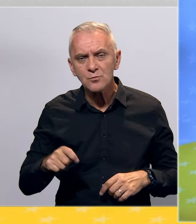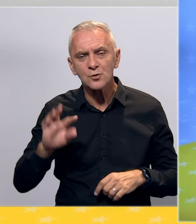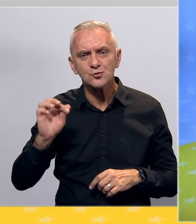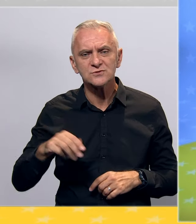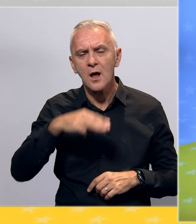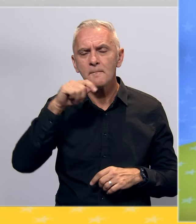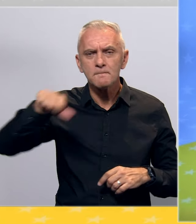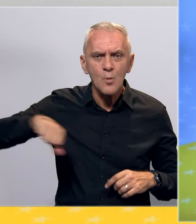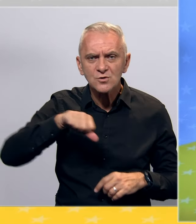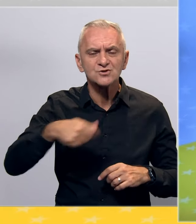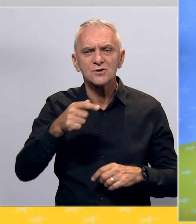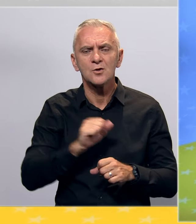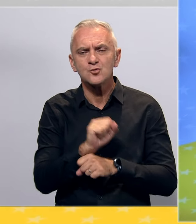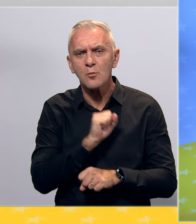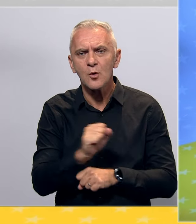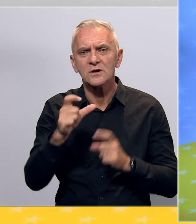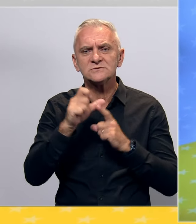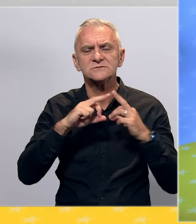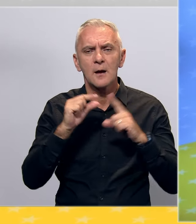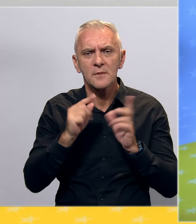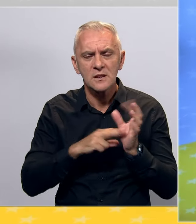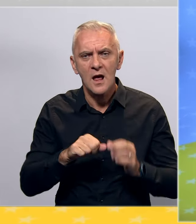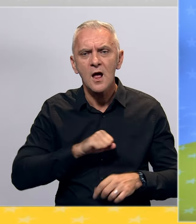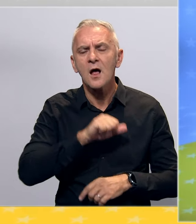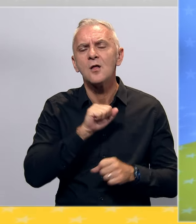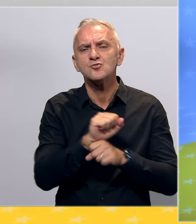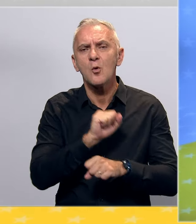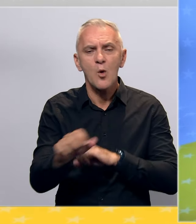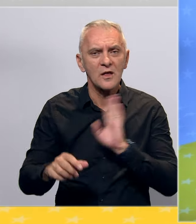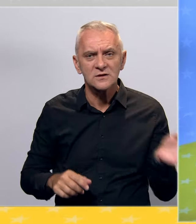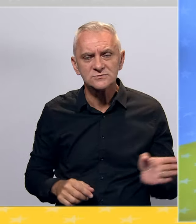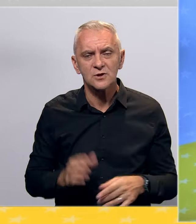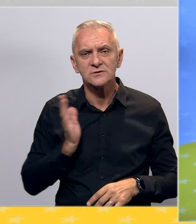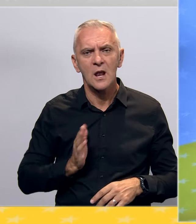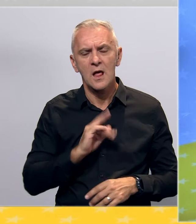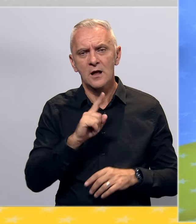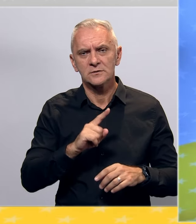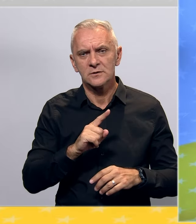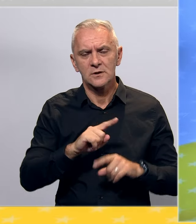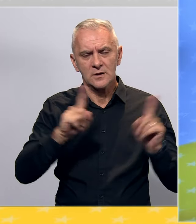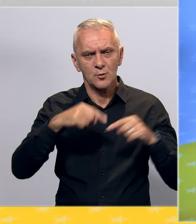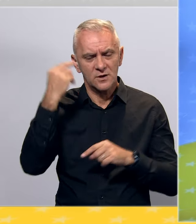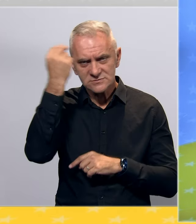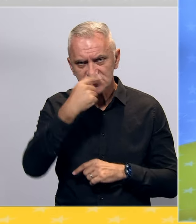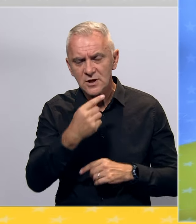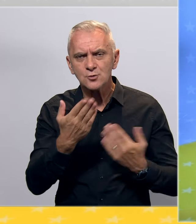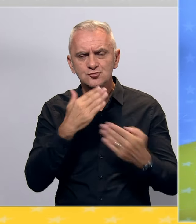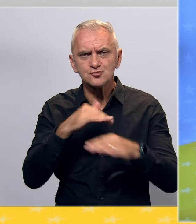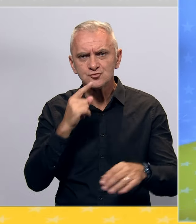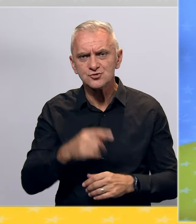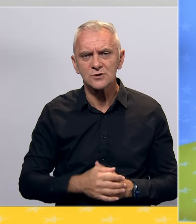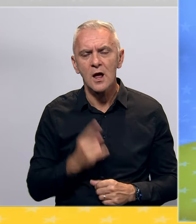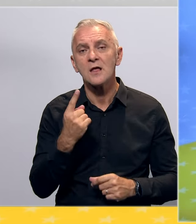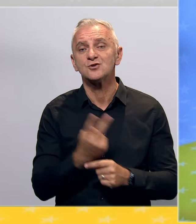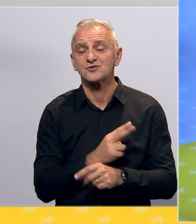Modrići, Doboju, Gračanici Sapne i Doboj Istoku, delegato vječnog Narodne Republike Srpske i poslanika od Narodne Skupštine Republike Srpske i državnog